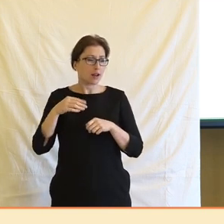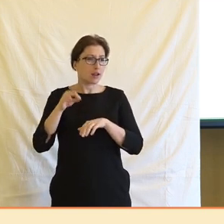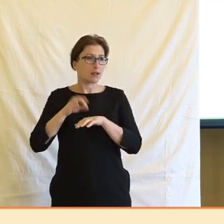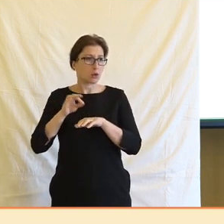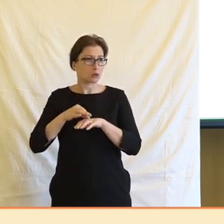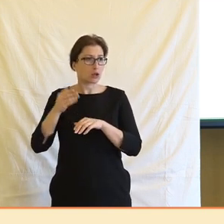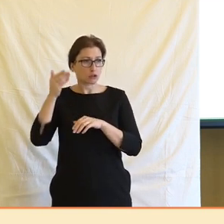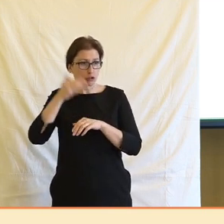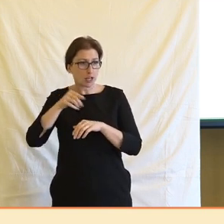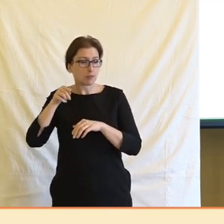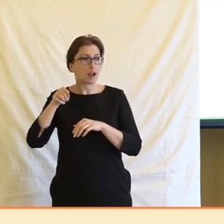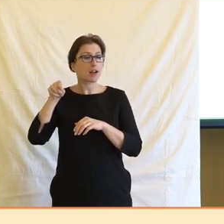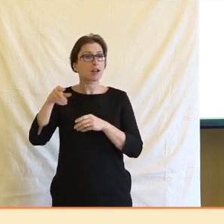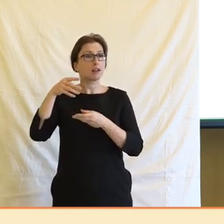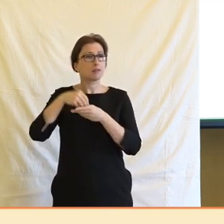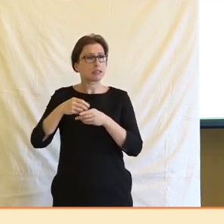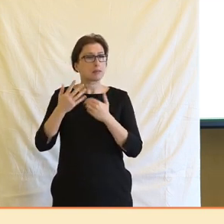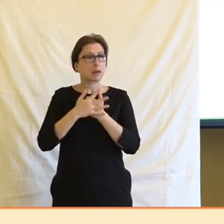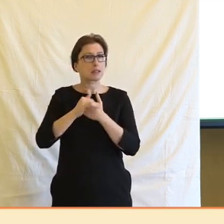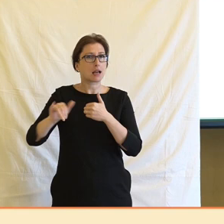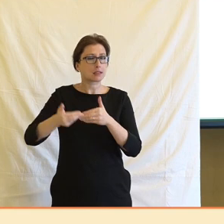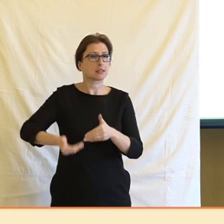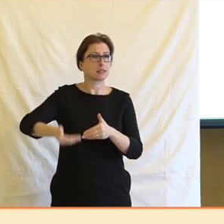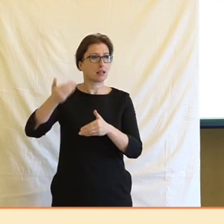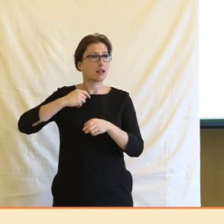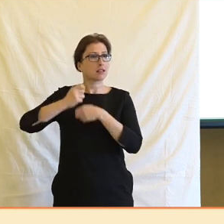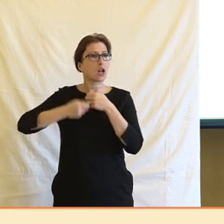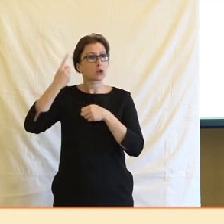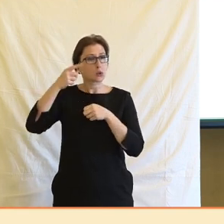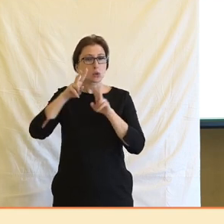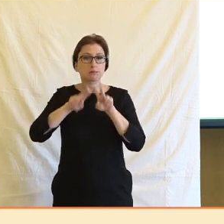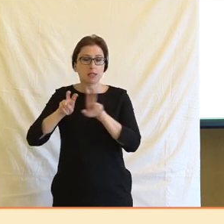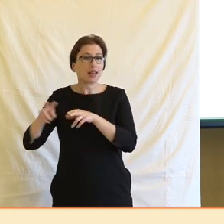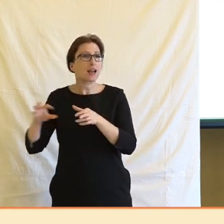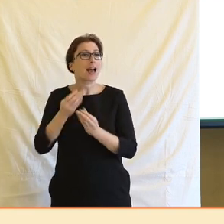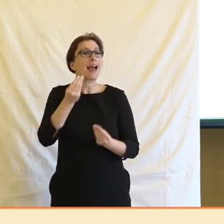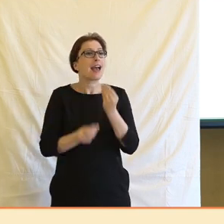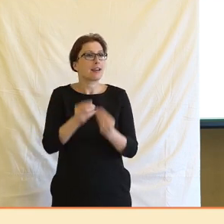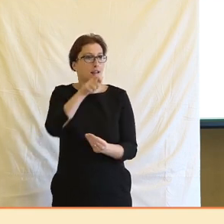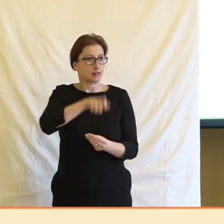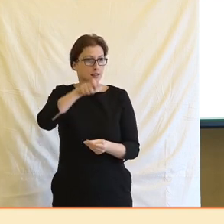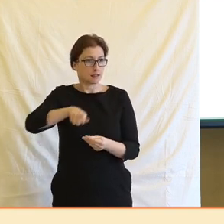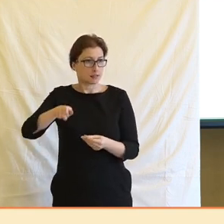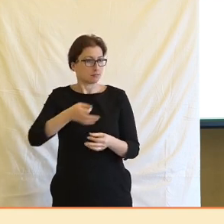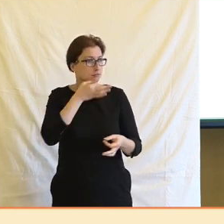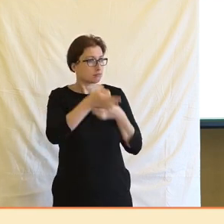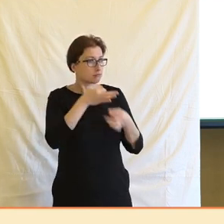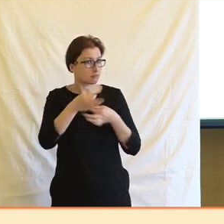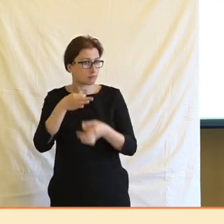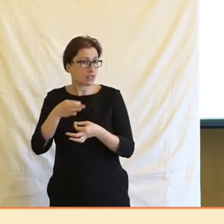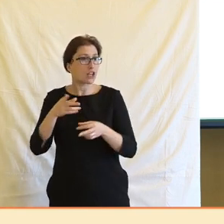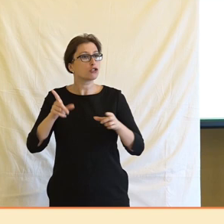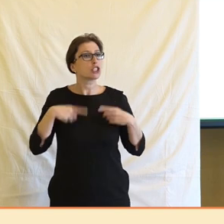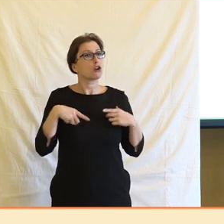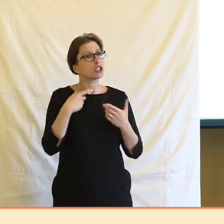Masarykovy univerzity v Brně dělal asi před 15 lety velice zajímavou studii na hercích. A vlastně ten